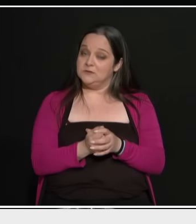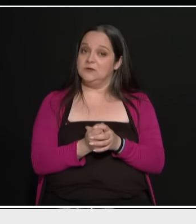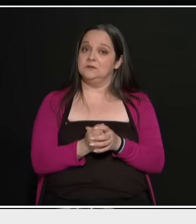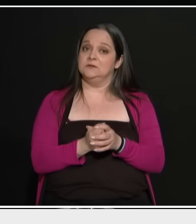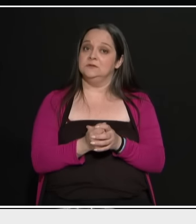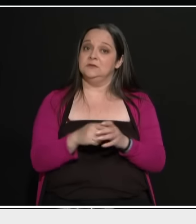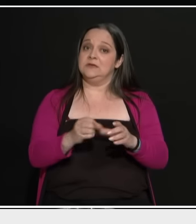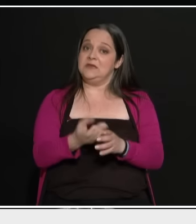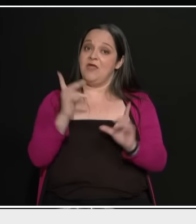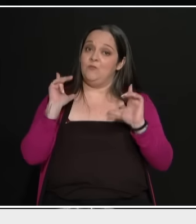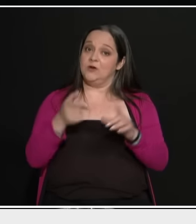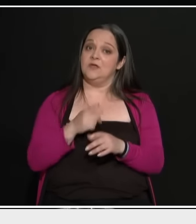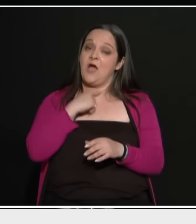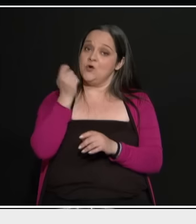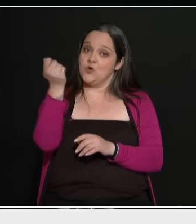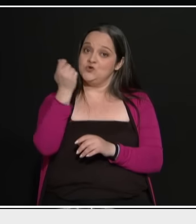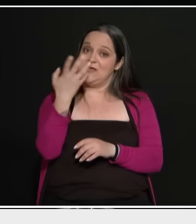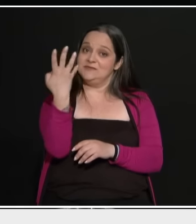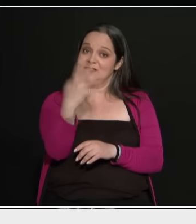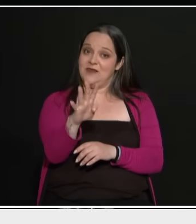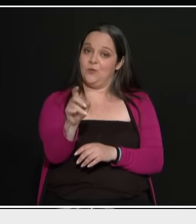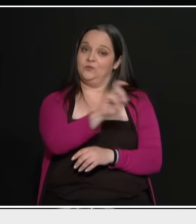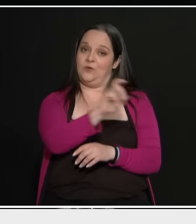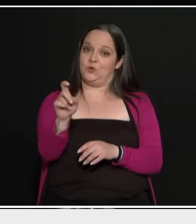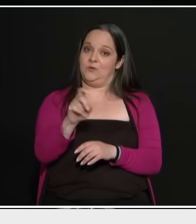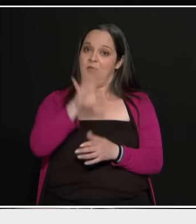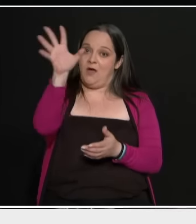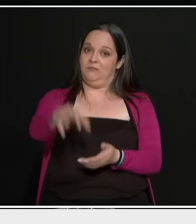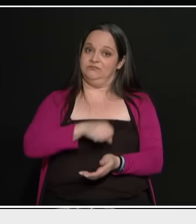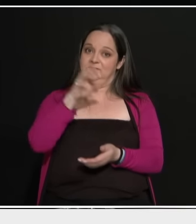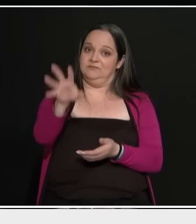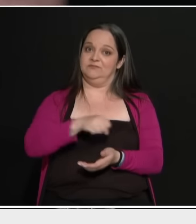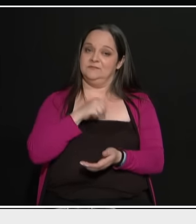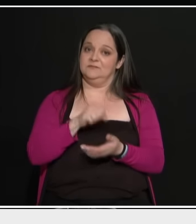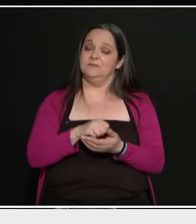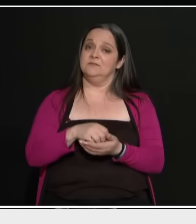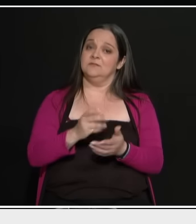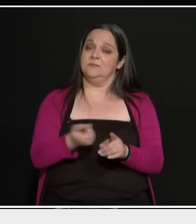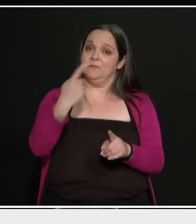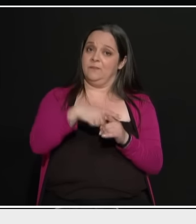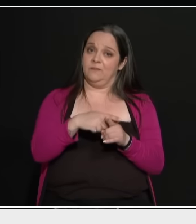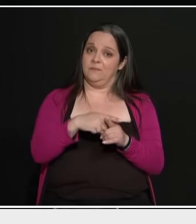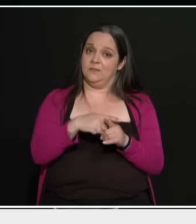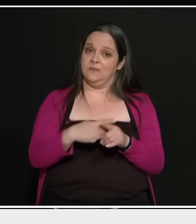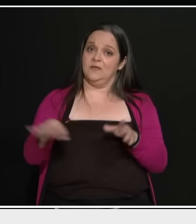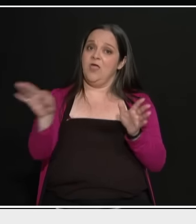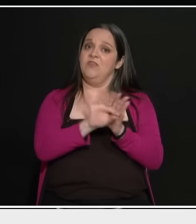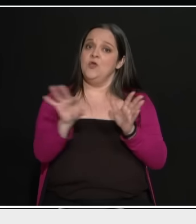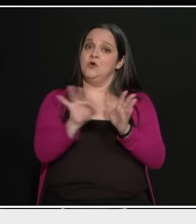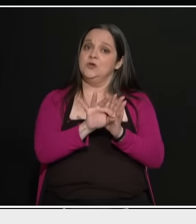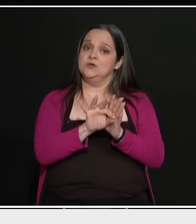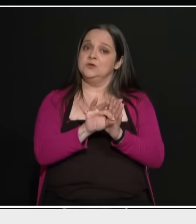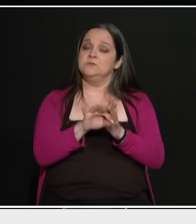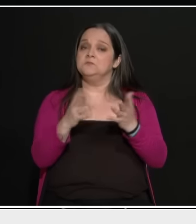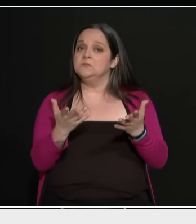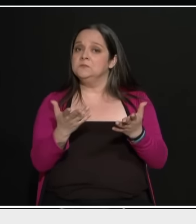νοχροστάει 400 εκατομμύρια, αρπάζει και άλλα και διορίζει και όλα. Έχει ένα προνόμιο αυτή τη στιγμή